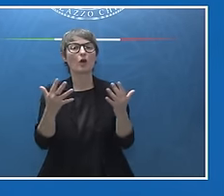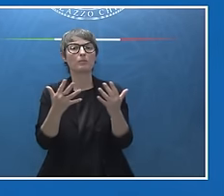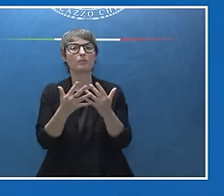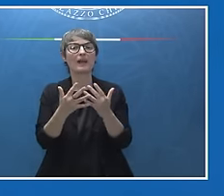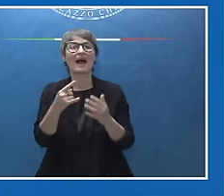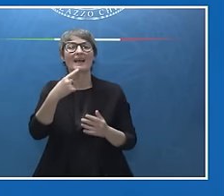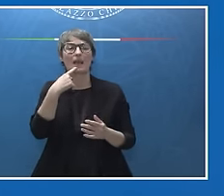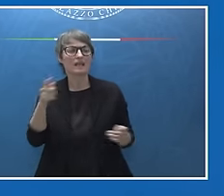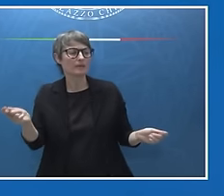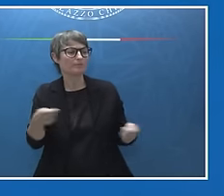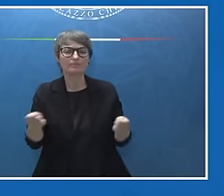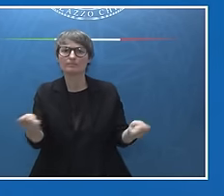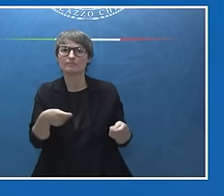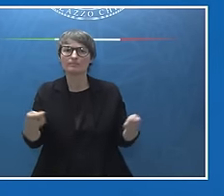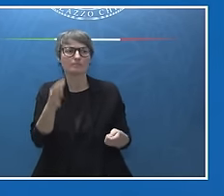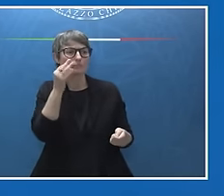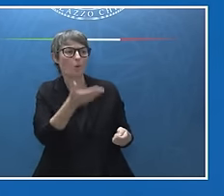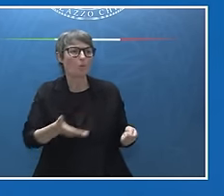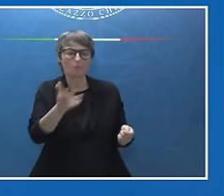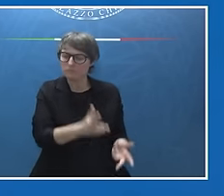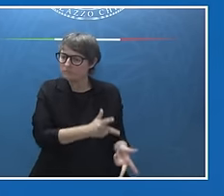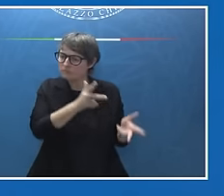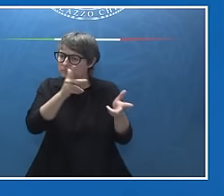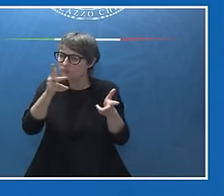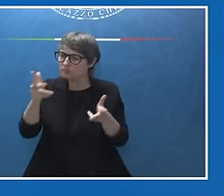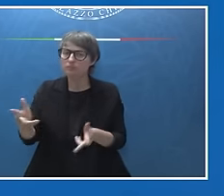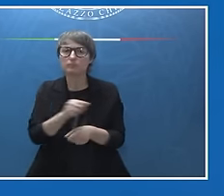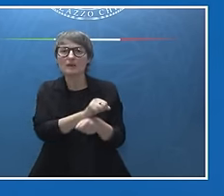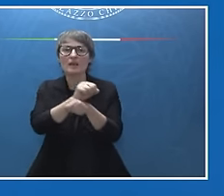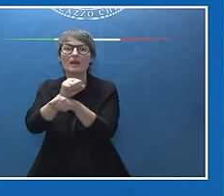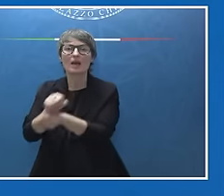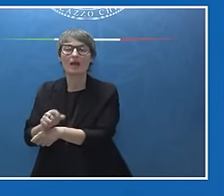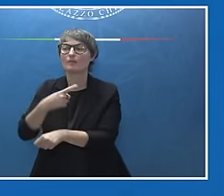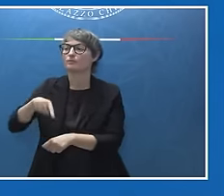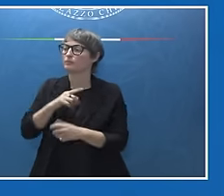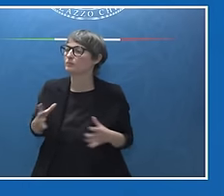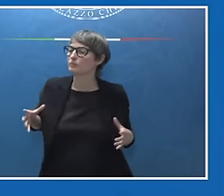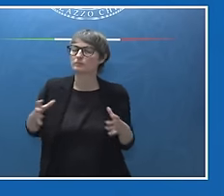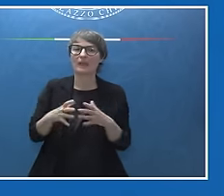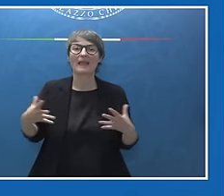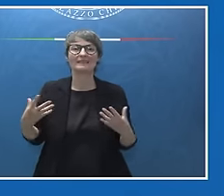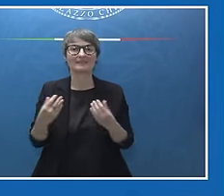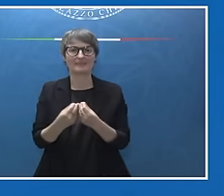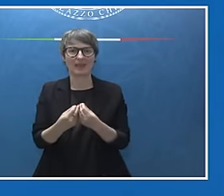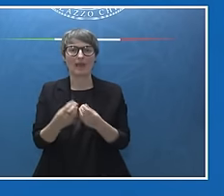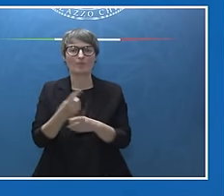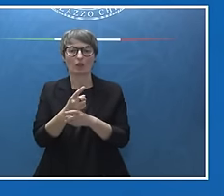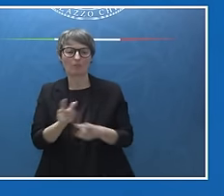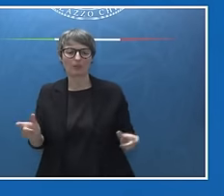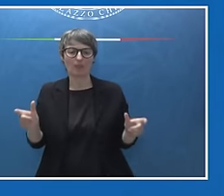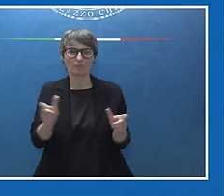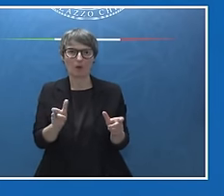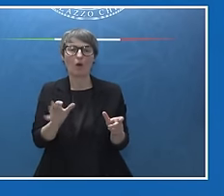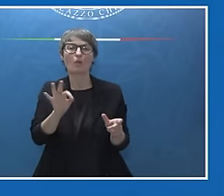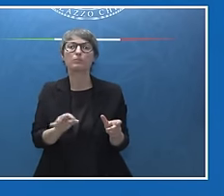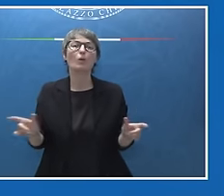esseri umani, mettendo a sistema gli sforzi per contrastare una piaga che alimenta i flussi dell'immigrazione illegale